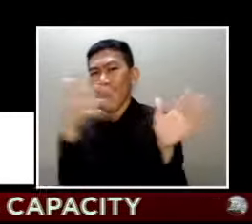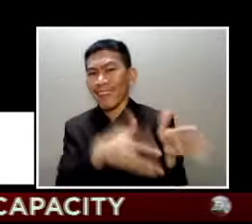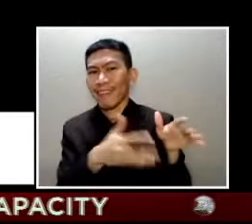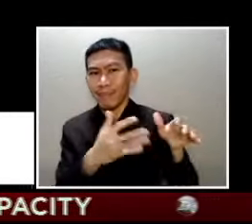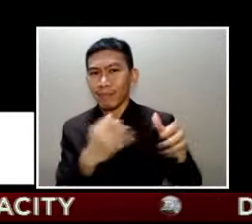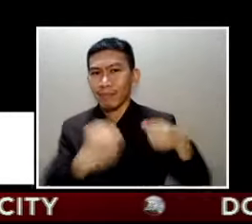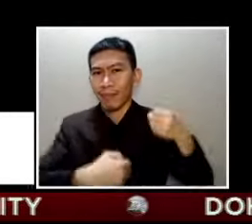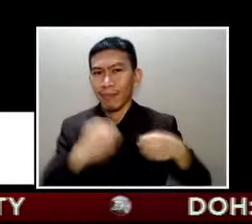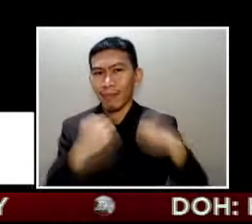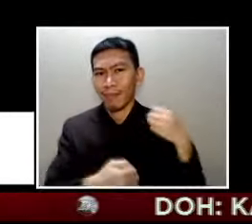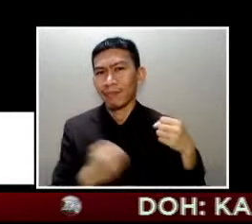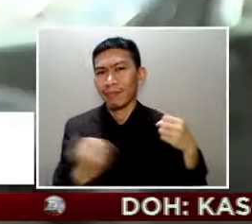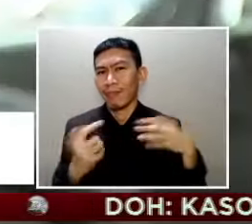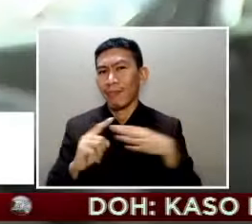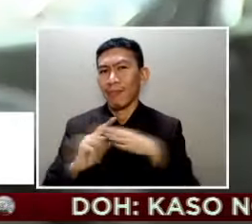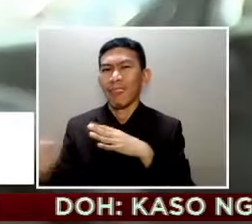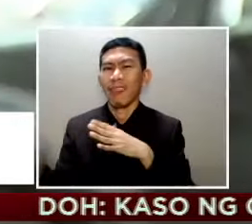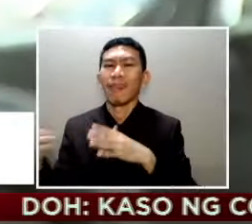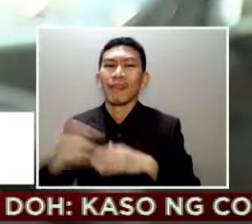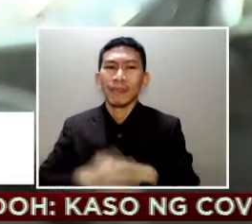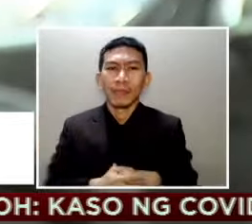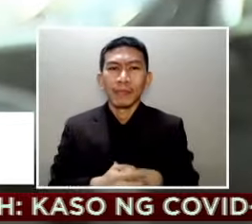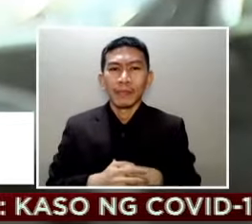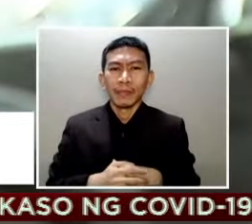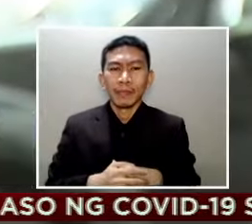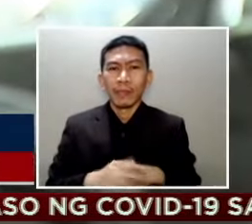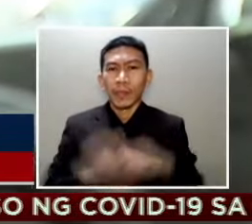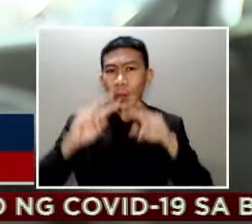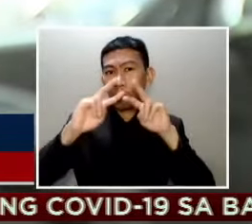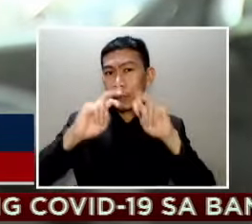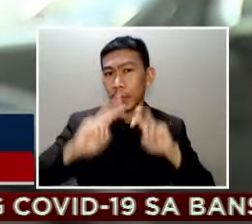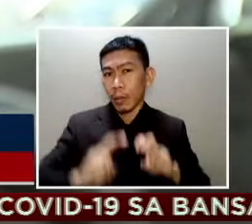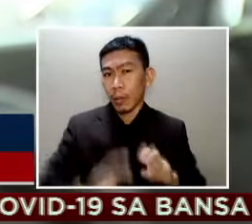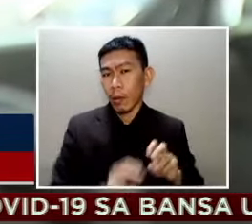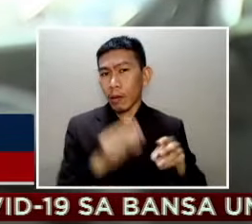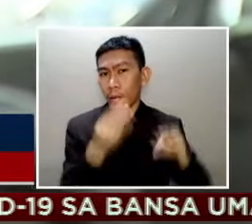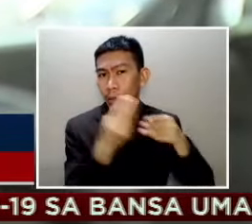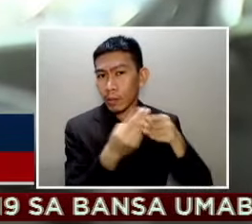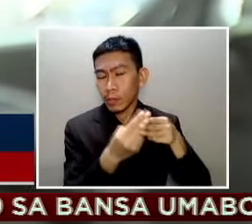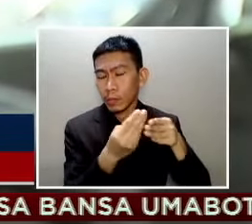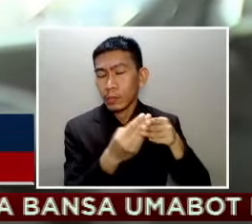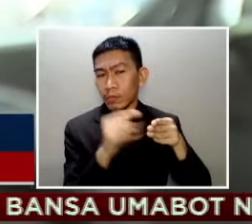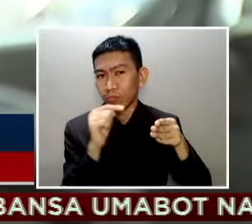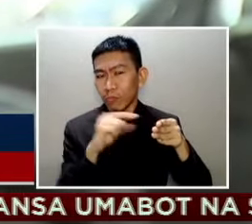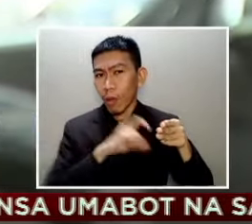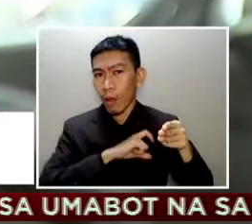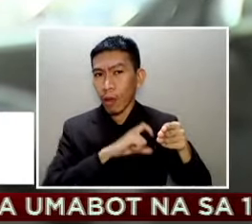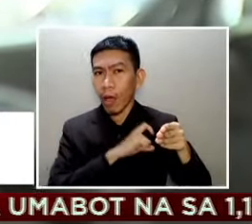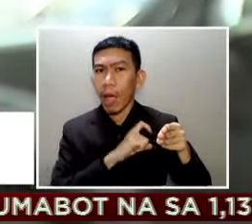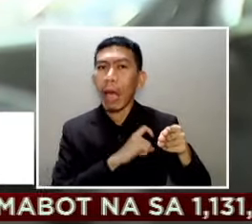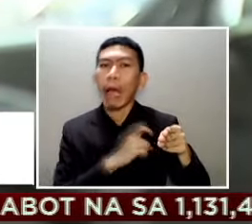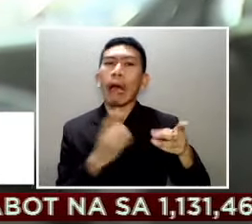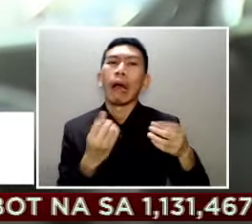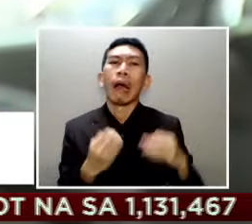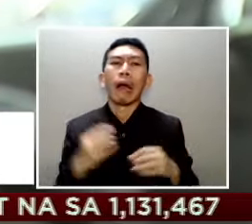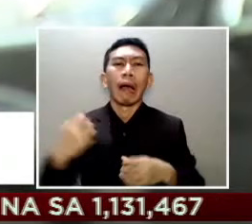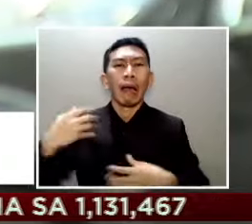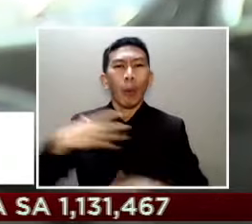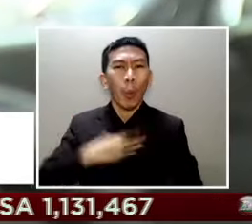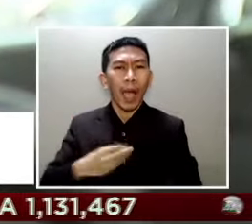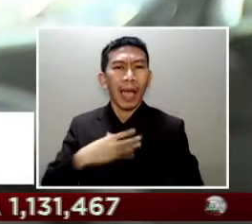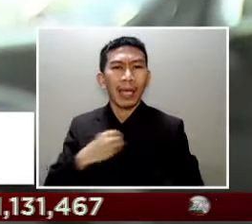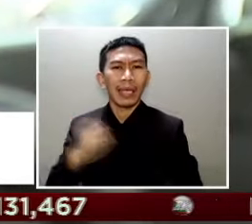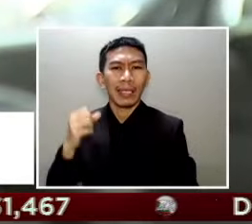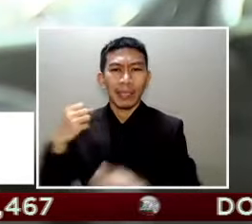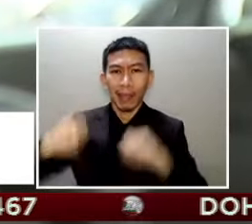ang kanilang sasakyan Lumalabas sa investigasyon ng muntin lupa PNP na inarkila pala ang puting SUV noong